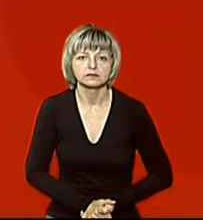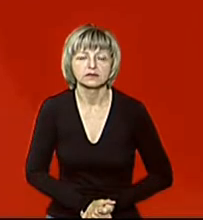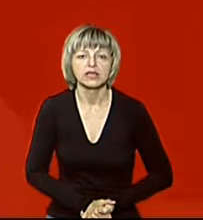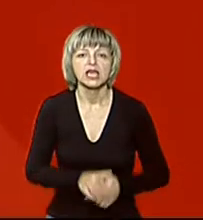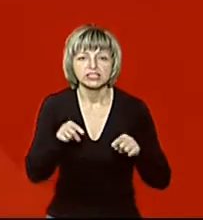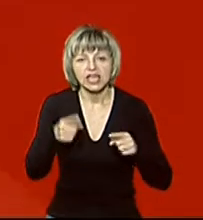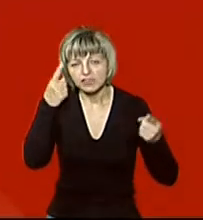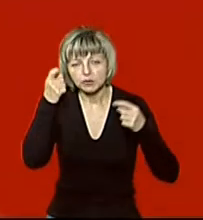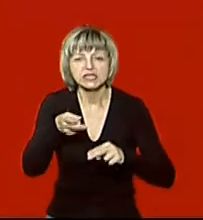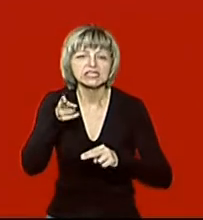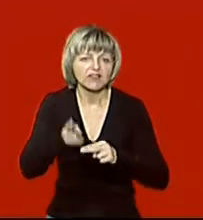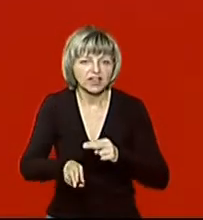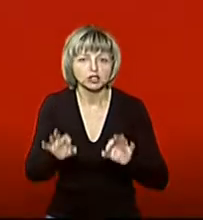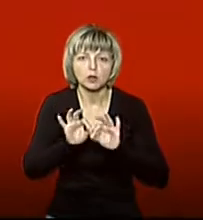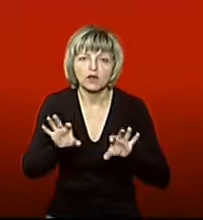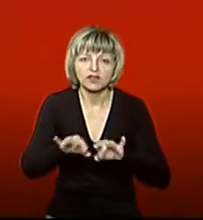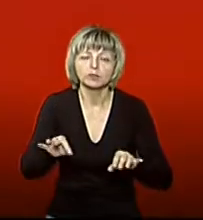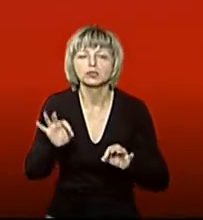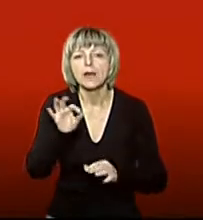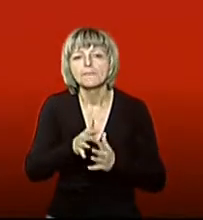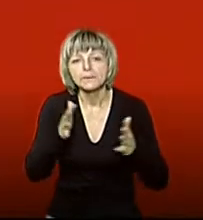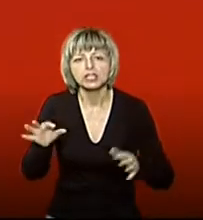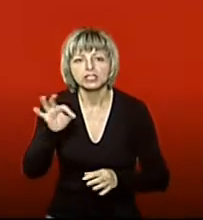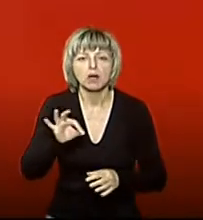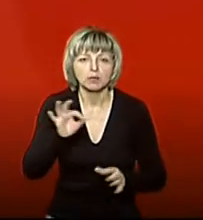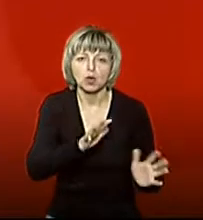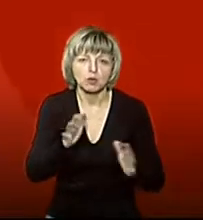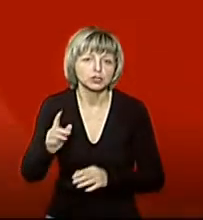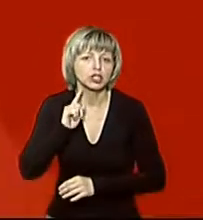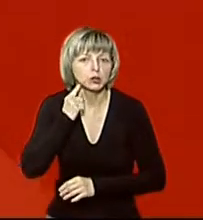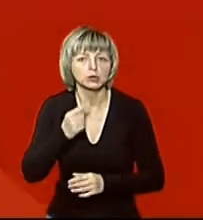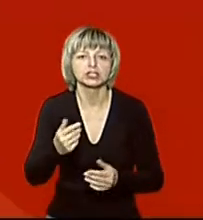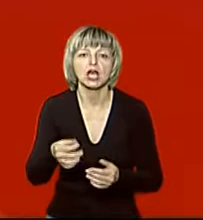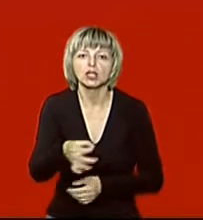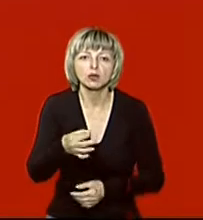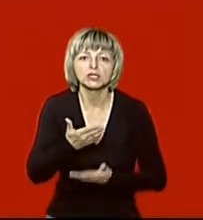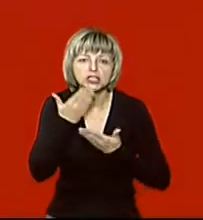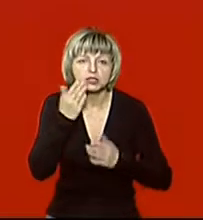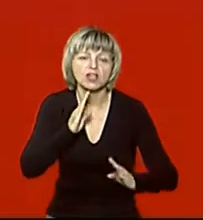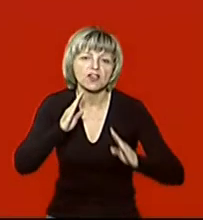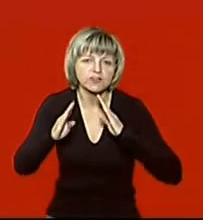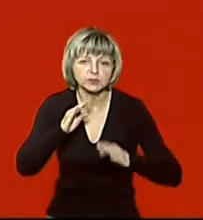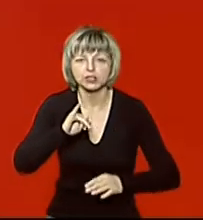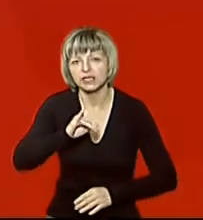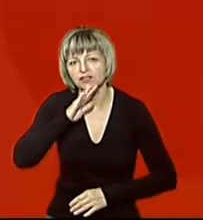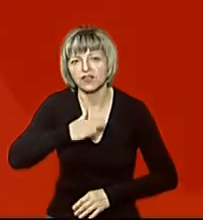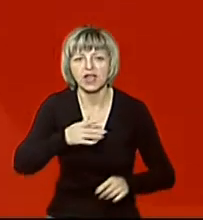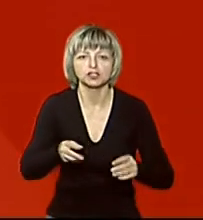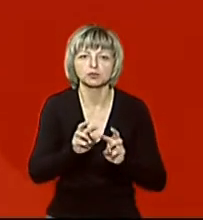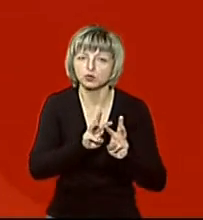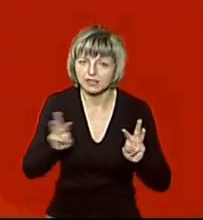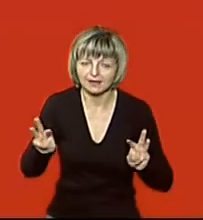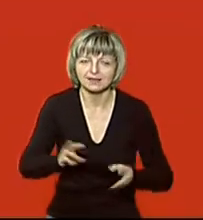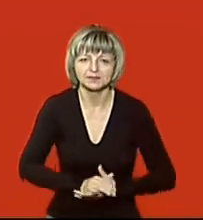Цією інформацією завершуємо. Випуск більше про головні події Луцька та області читайте на сторінці ЮА «Волинь» Фейсбук та на нашому сайті. Дякую за